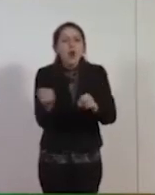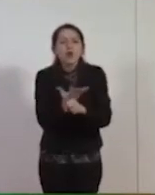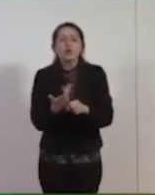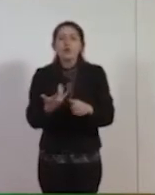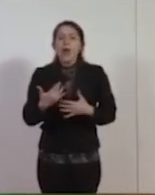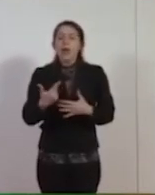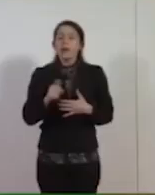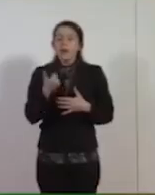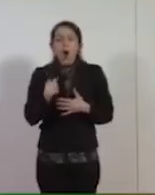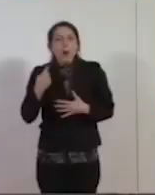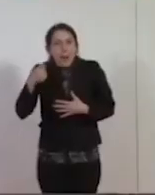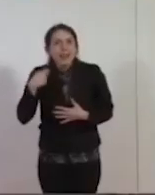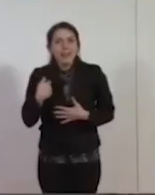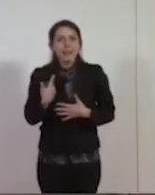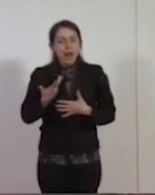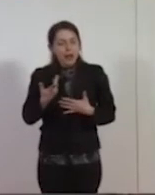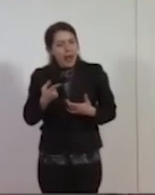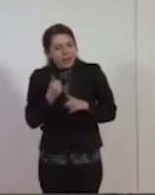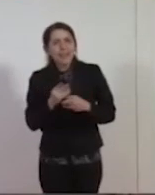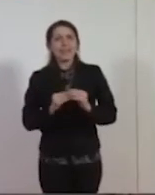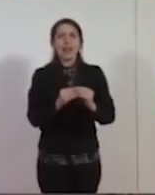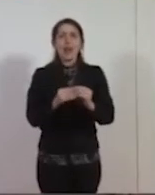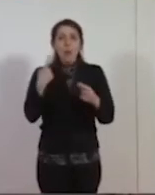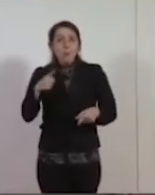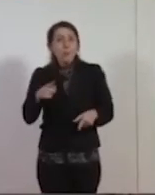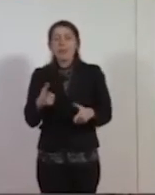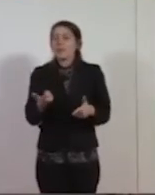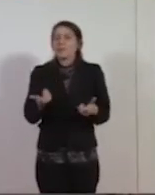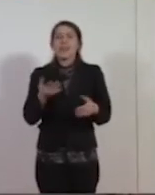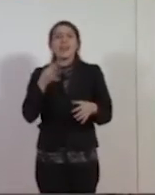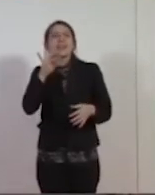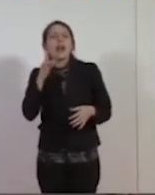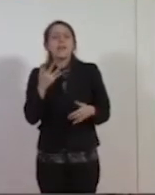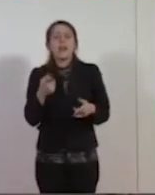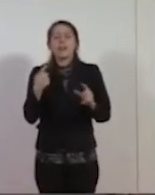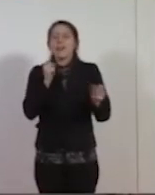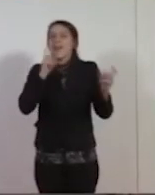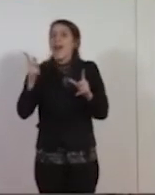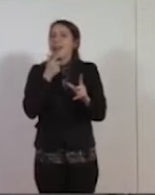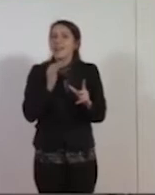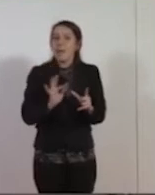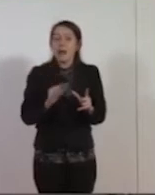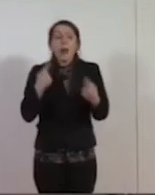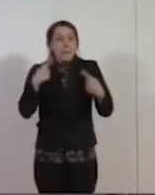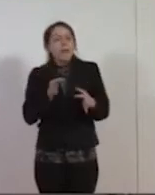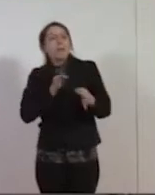da alcuni interventi sono straordinari. Questo dà la misura della nostra passione politica.